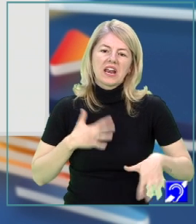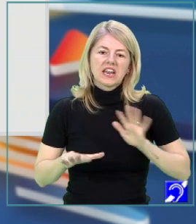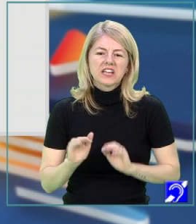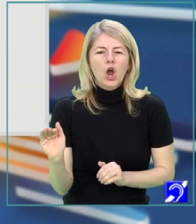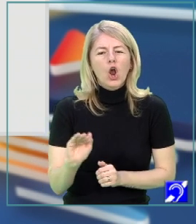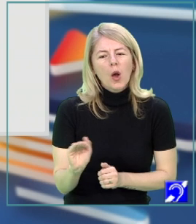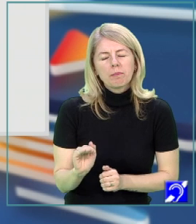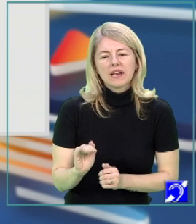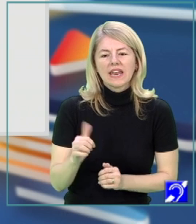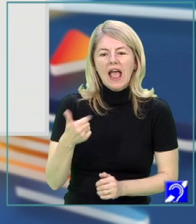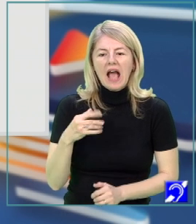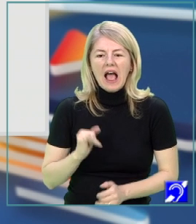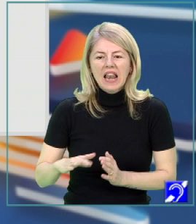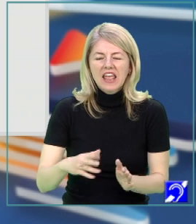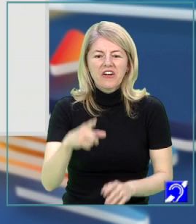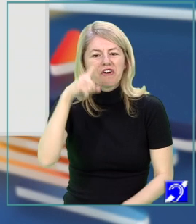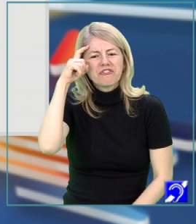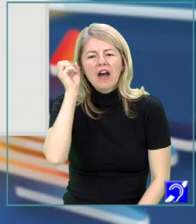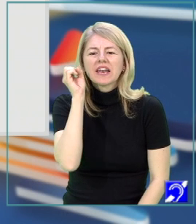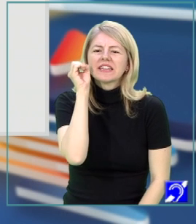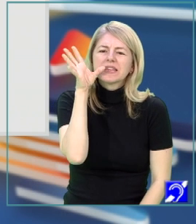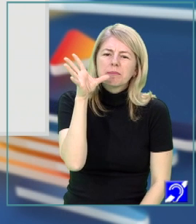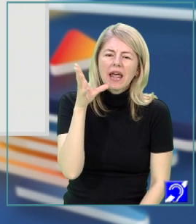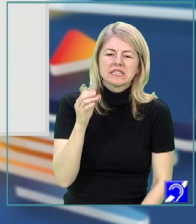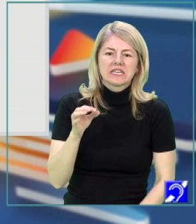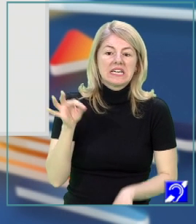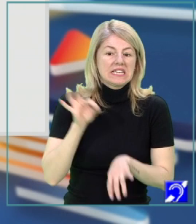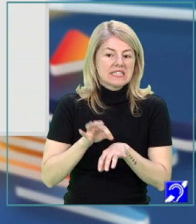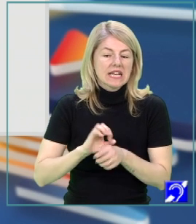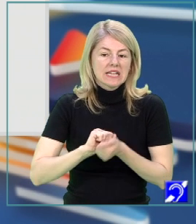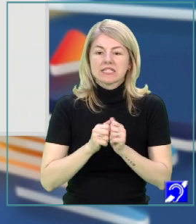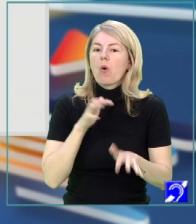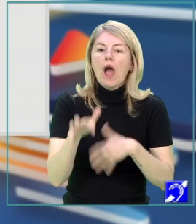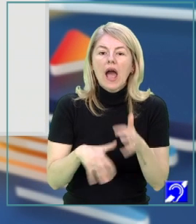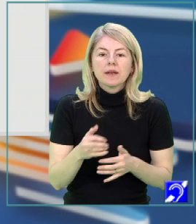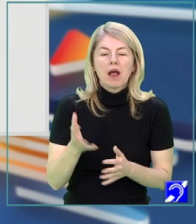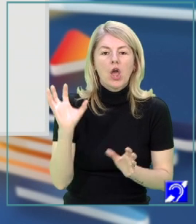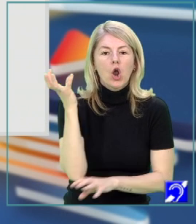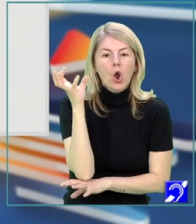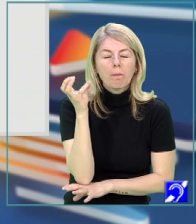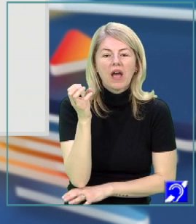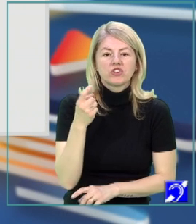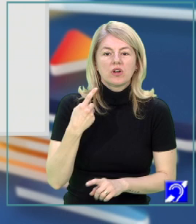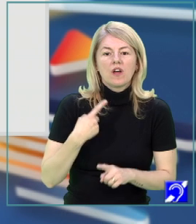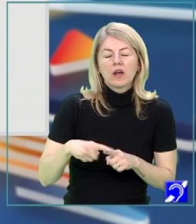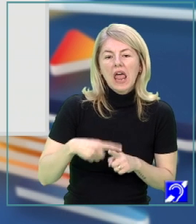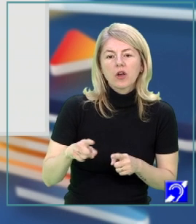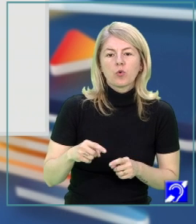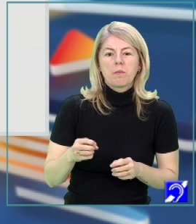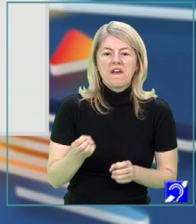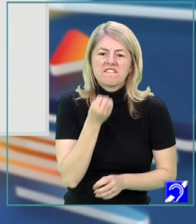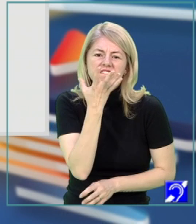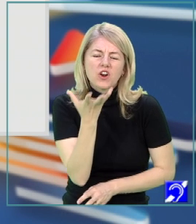copilărie, alei, vară, dimineață, insecte sau animale, copaci, fructe, flori. Mă gândesc la